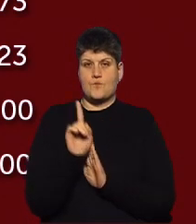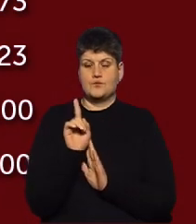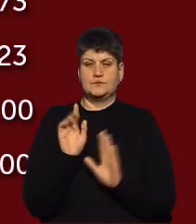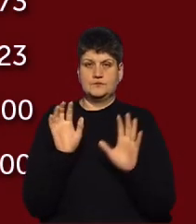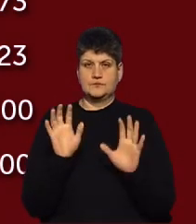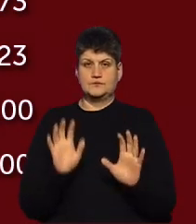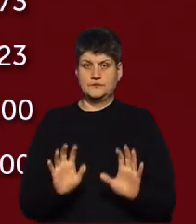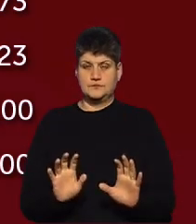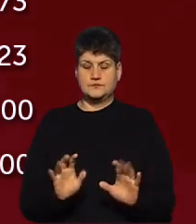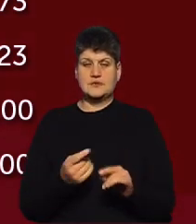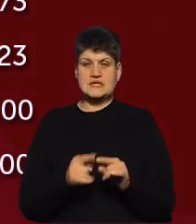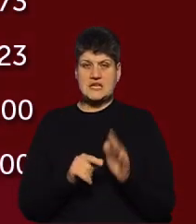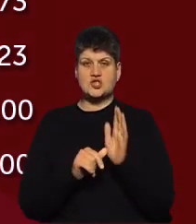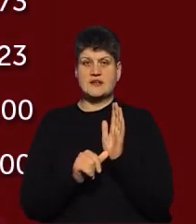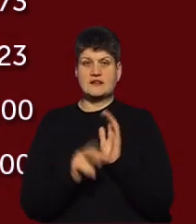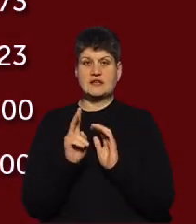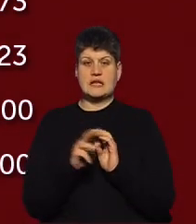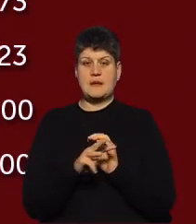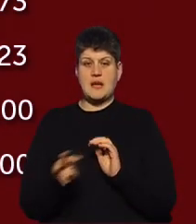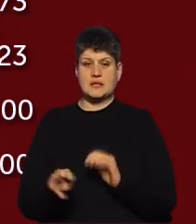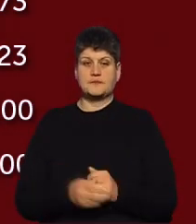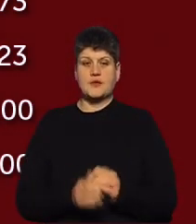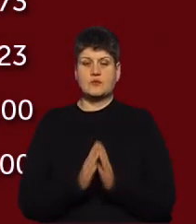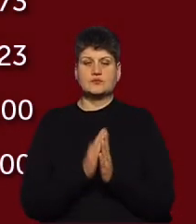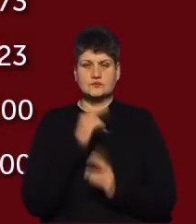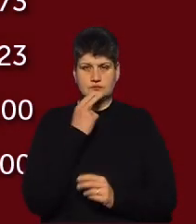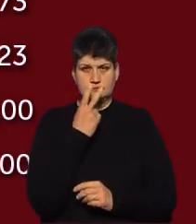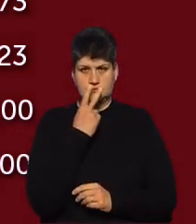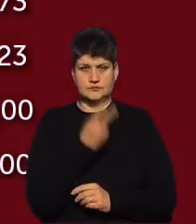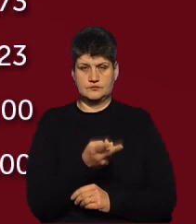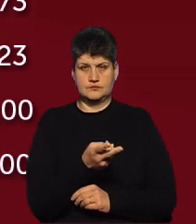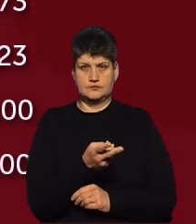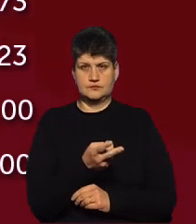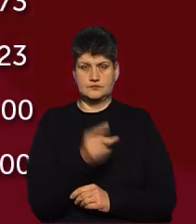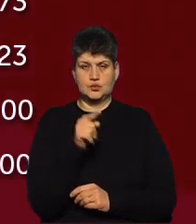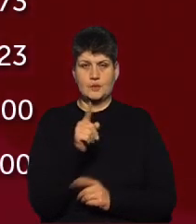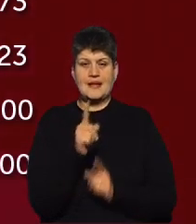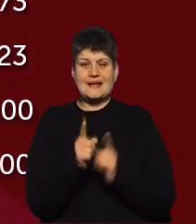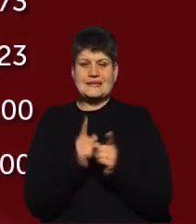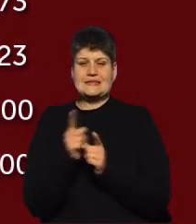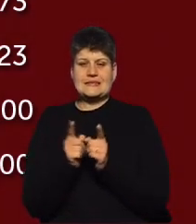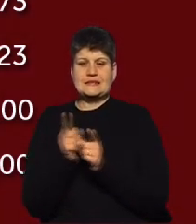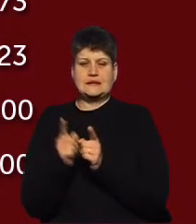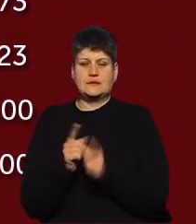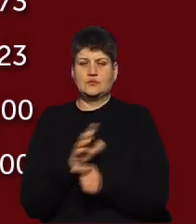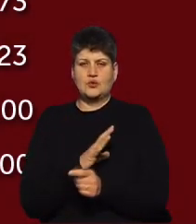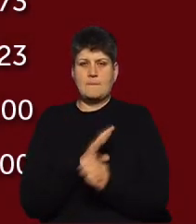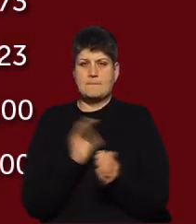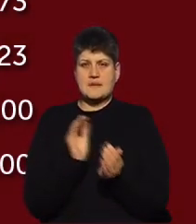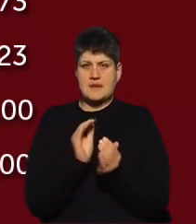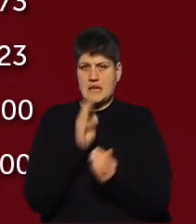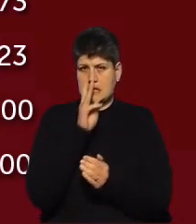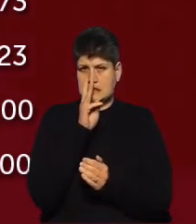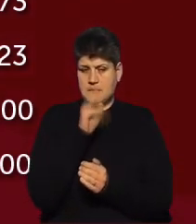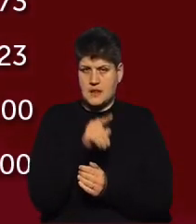60 квадратних Зараз прошу звернути увагу якраз по тому, як змінювалася мінімальна заробітна плата по